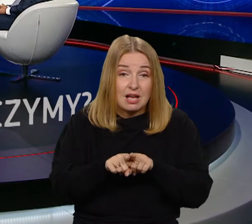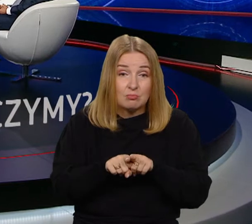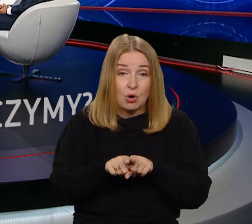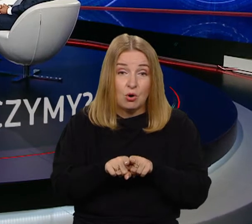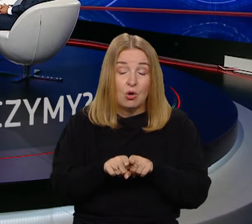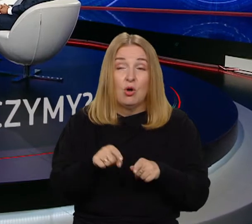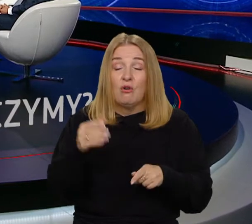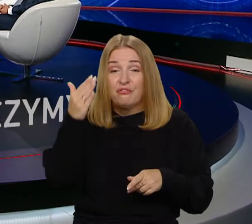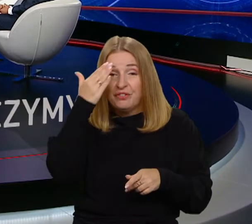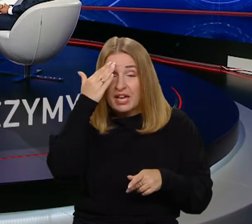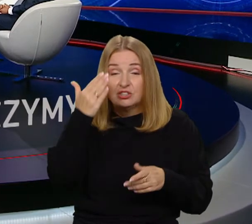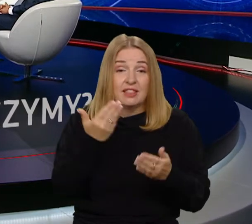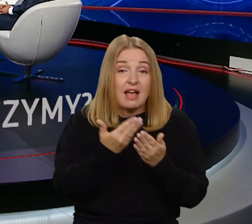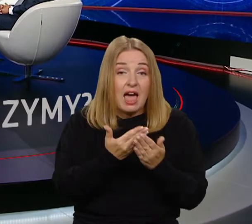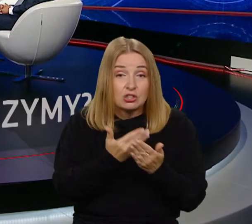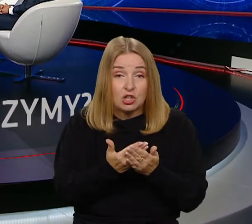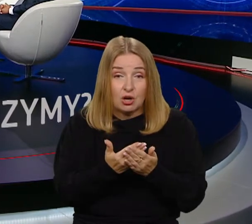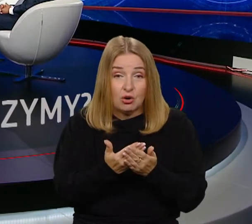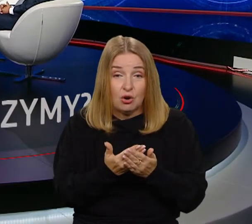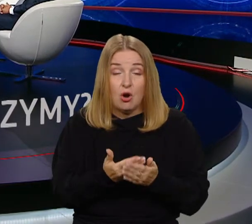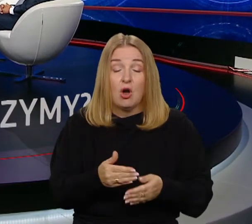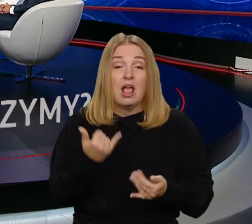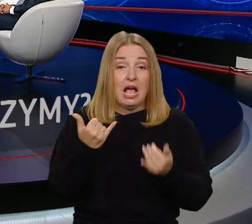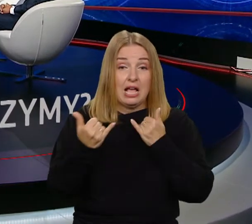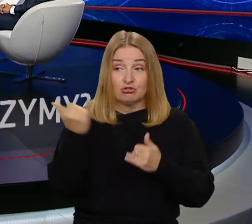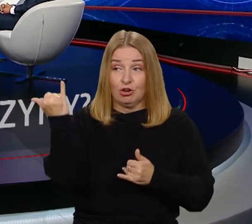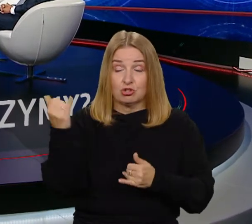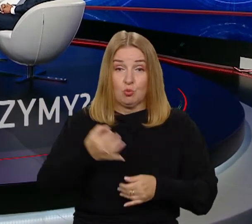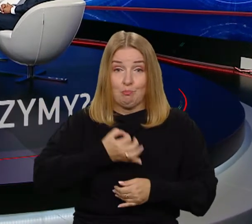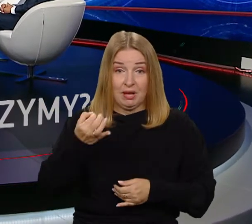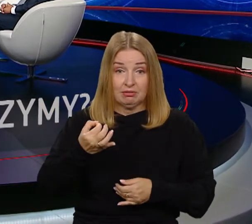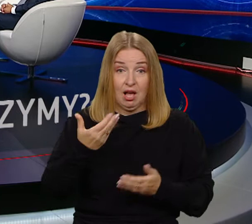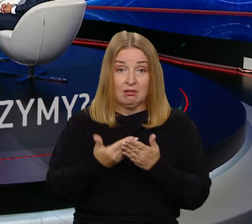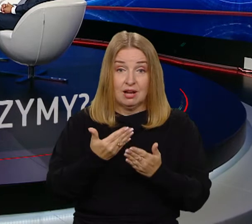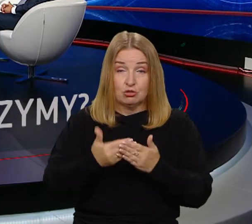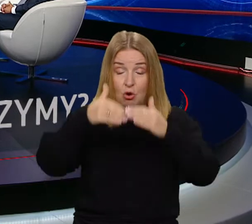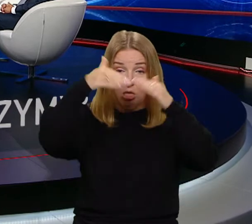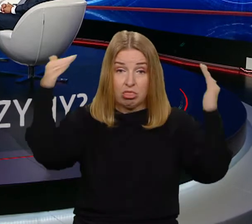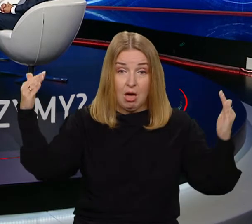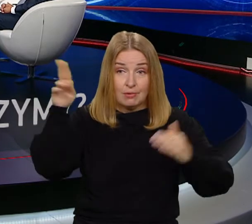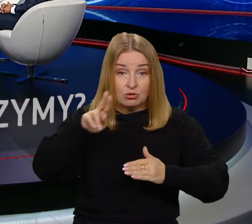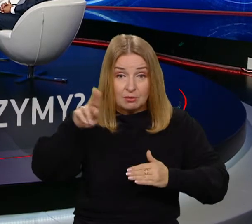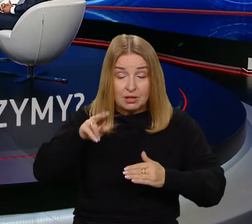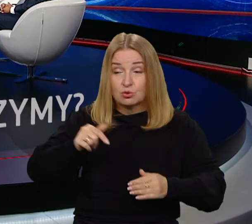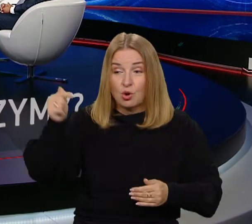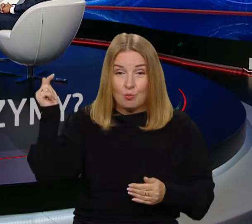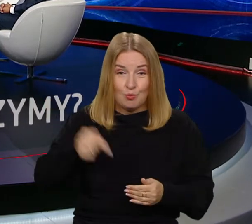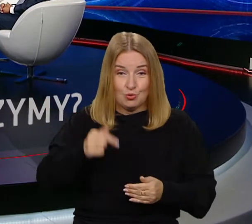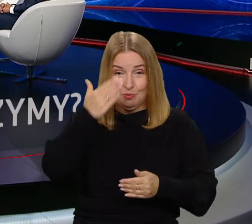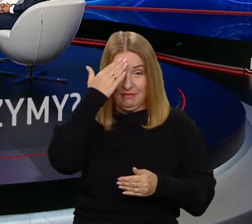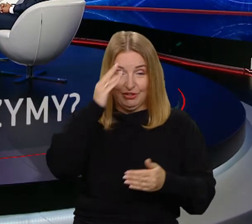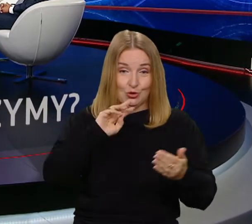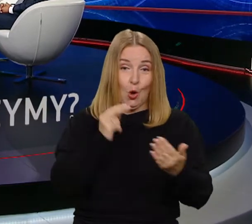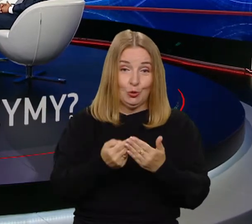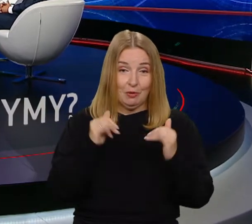jak pan profesor wspomniał? Bo to są pytania niby banalne i bezsensowne, ale one są bardzo głębokie. I tego typu